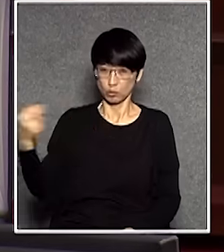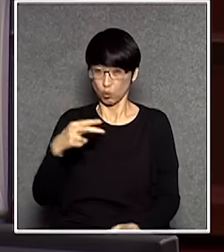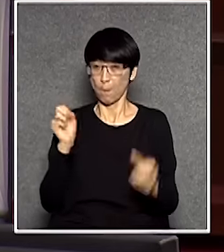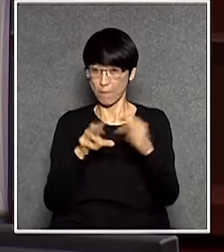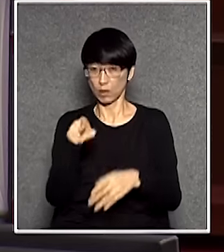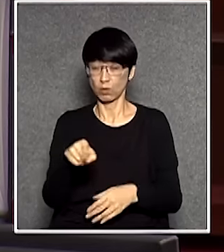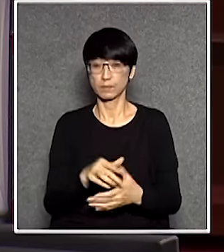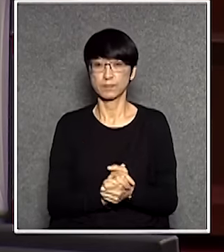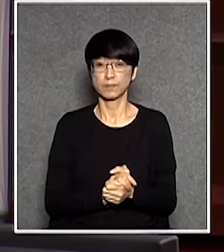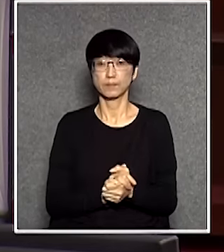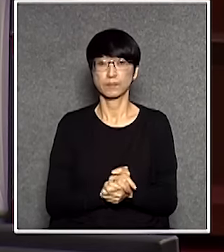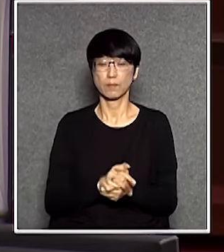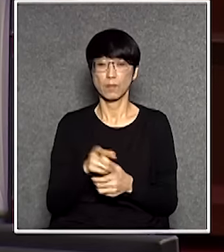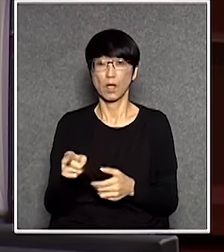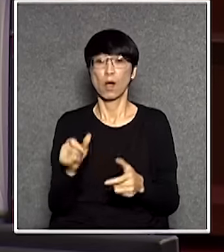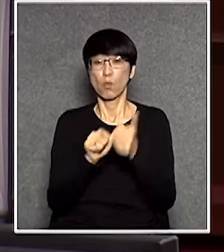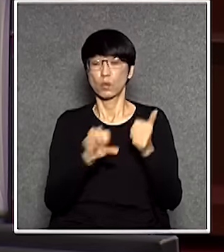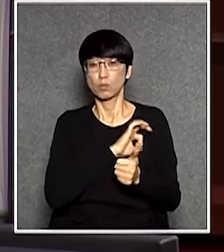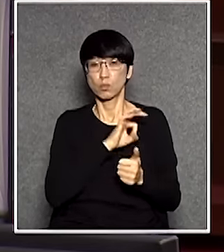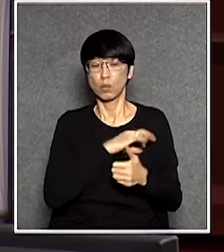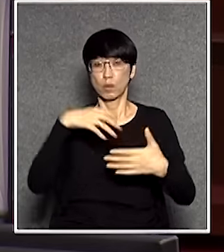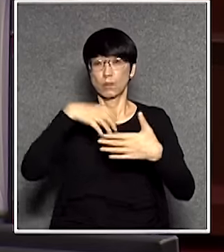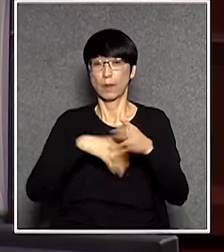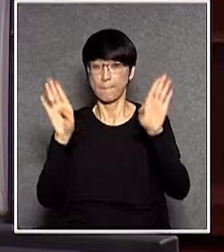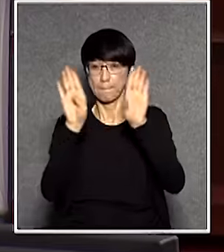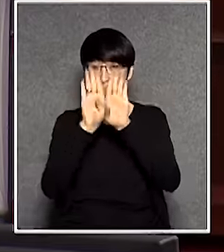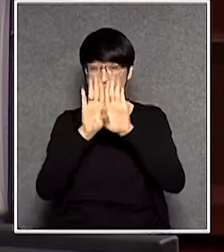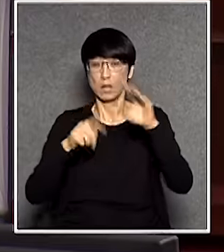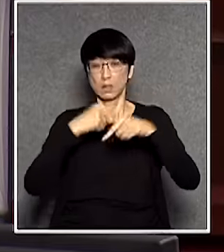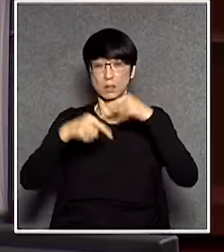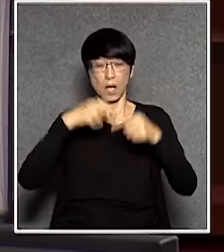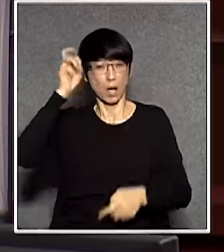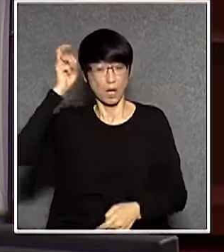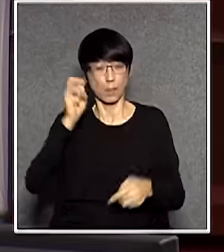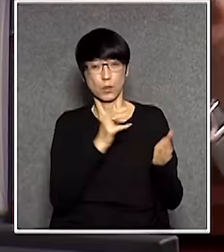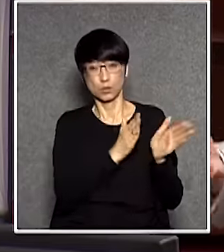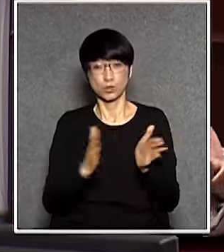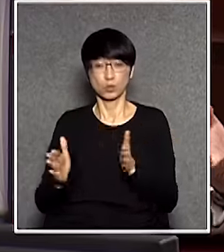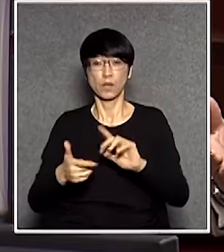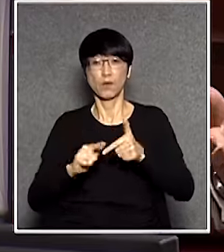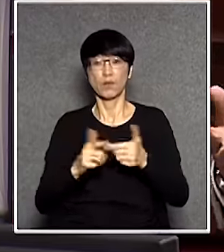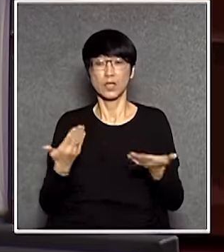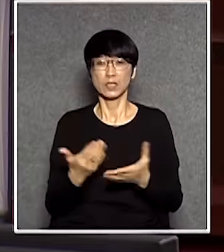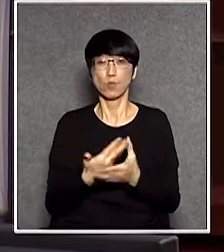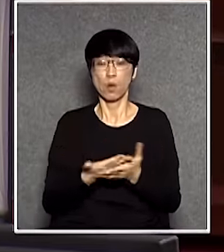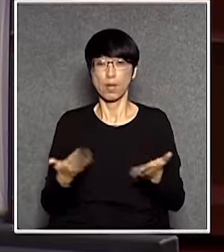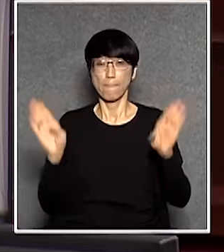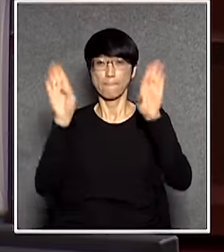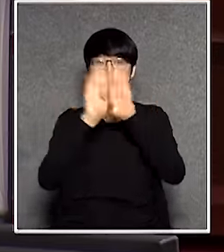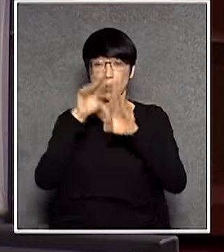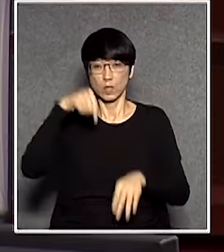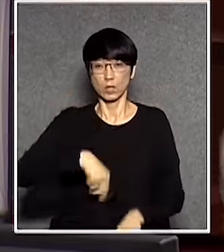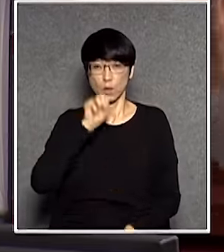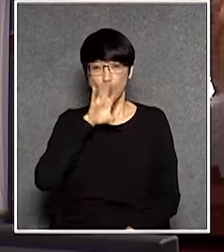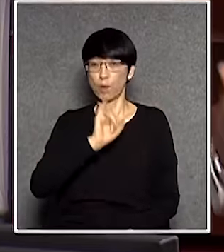那張委會又在談我們自己閉門會議都在談就想了個處理的辦法那我因為閉門會議那我不在這裏說